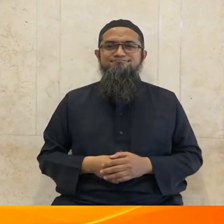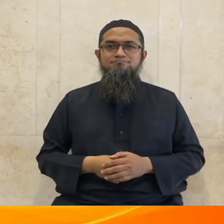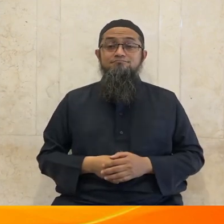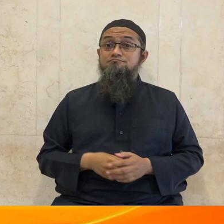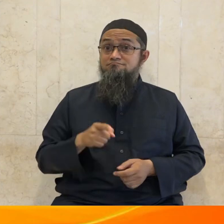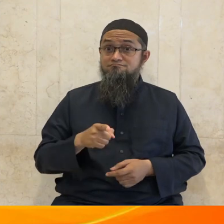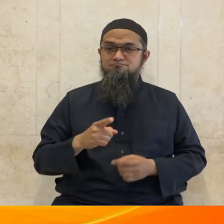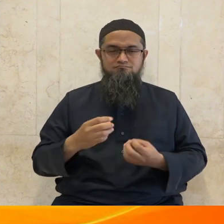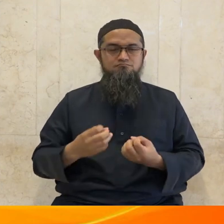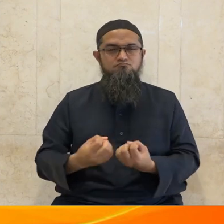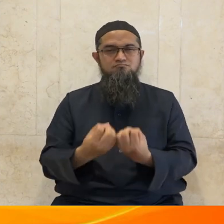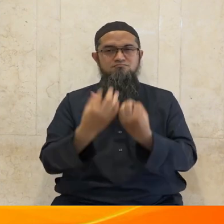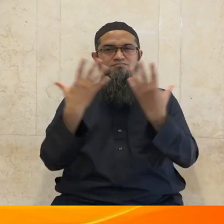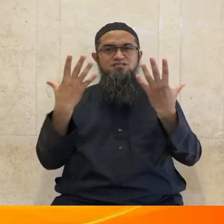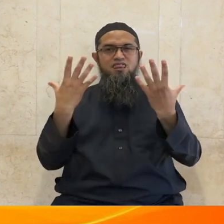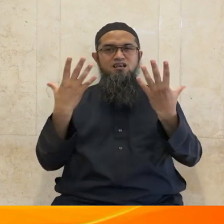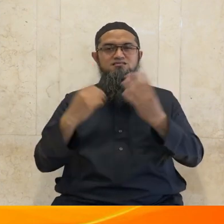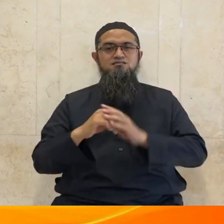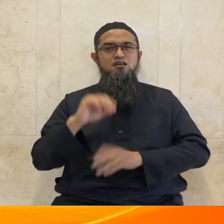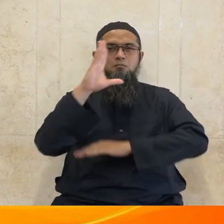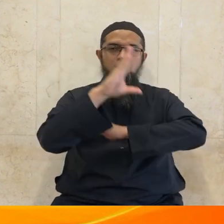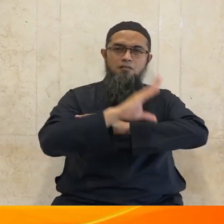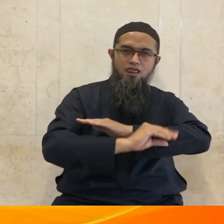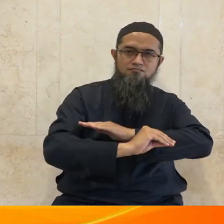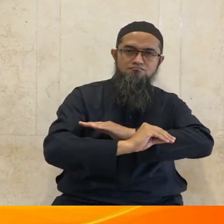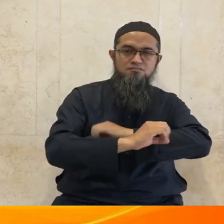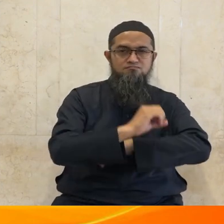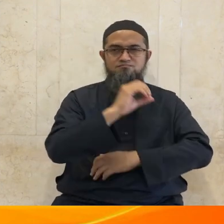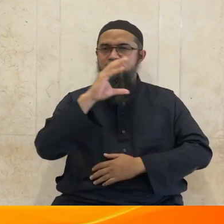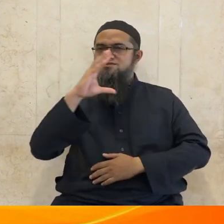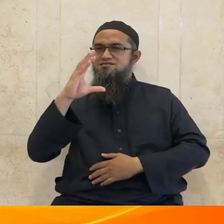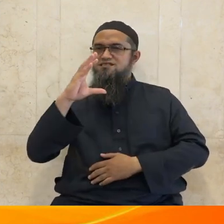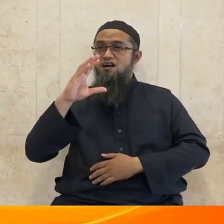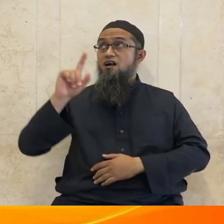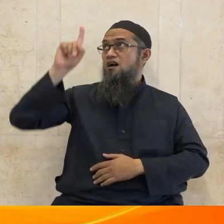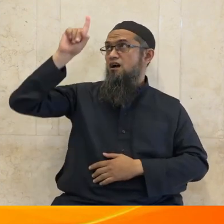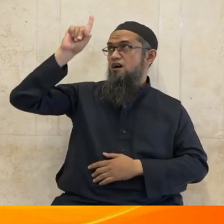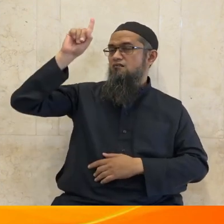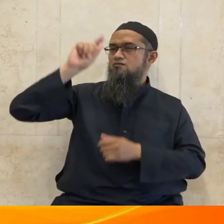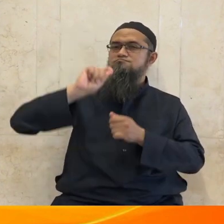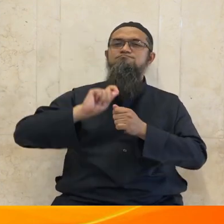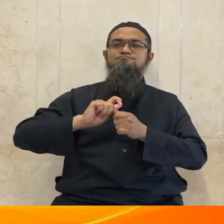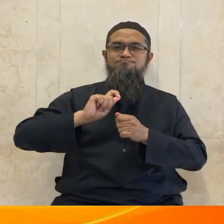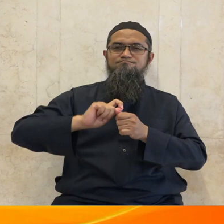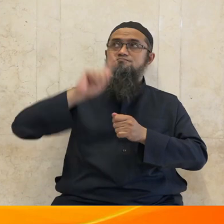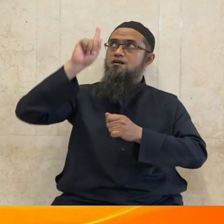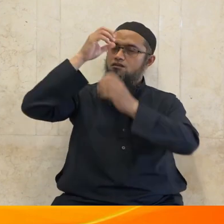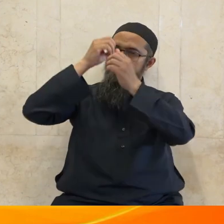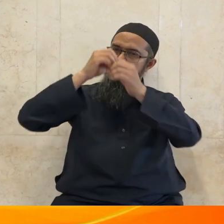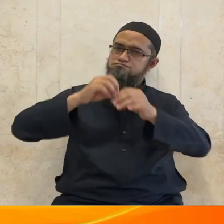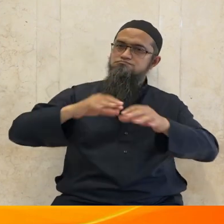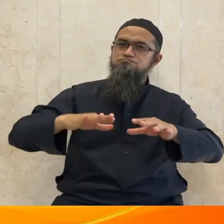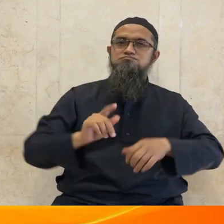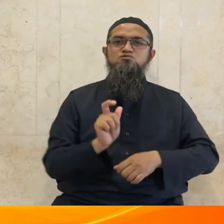diciptakan Allah subhanahu wa ta'ala beserta fungsi dan manfaatnya bagi manusia.